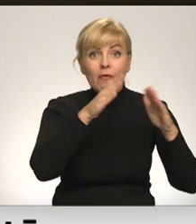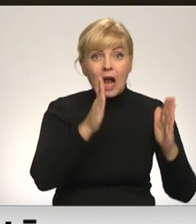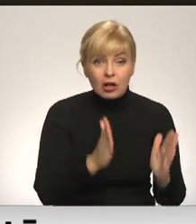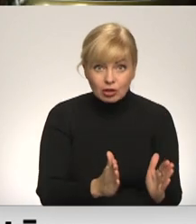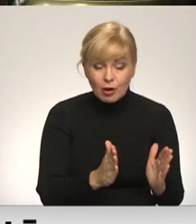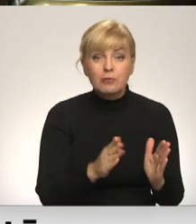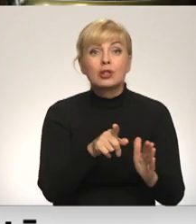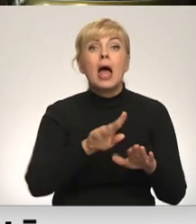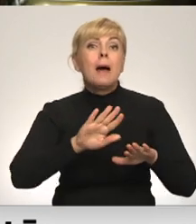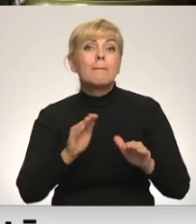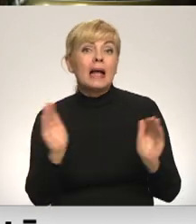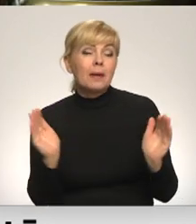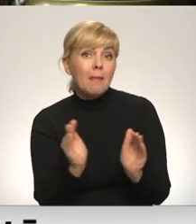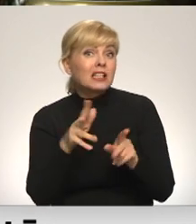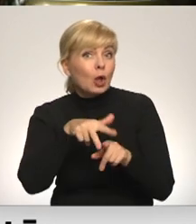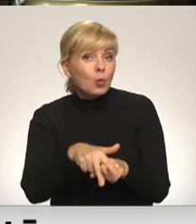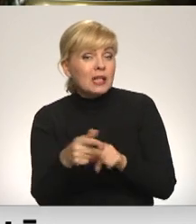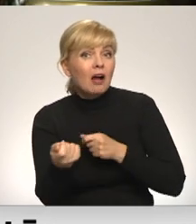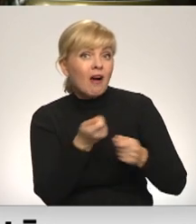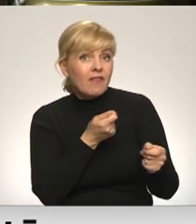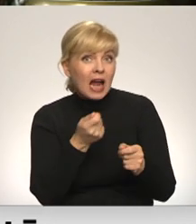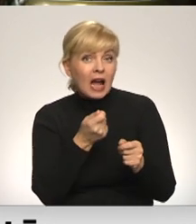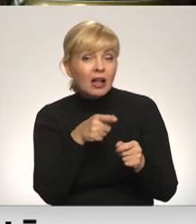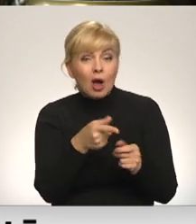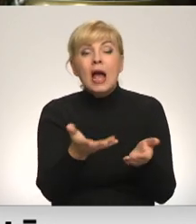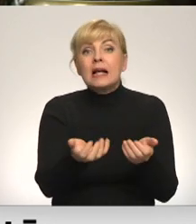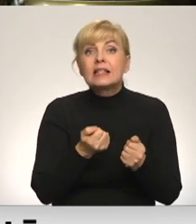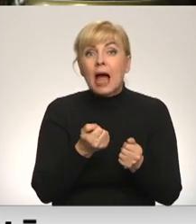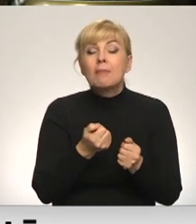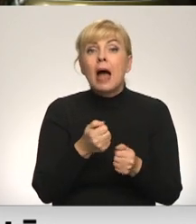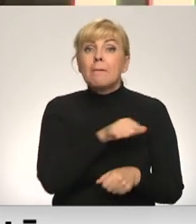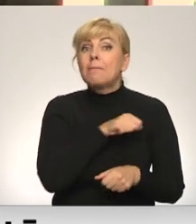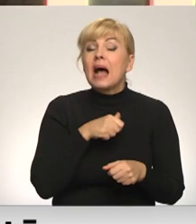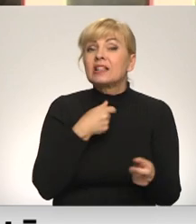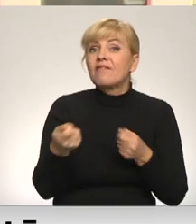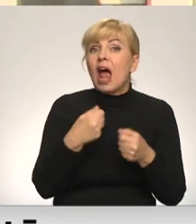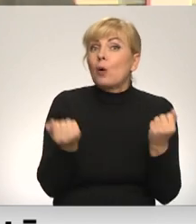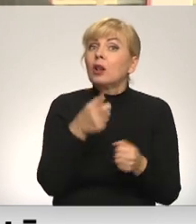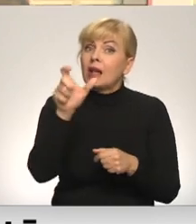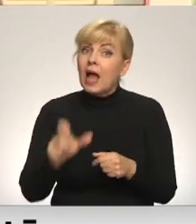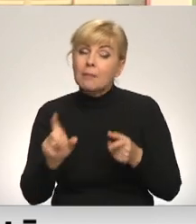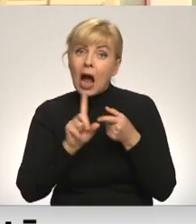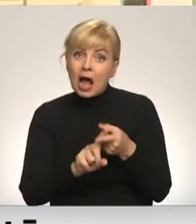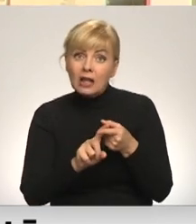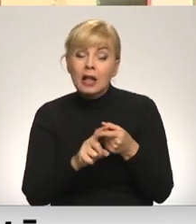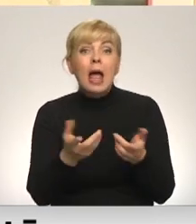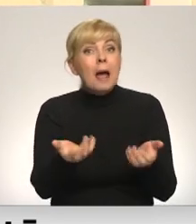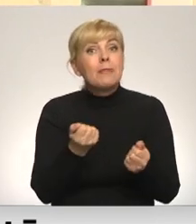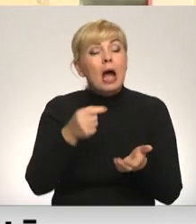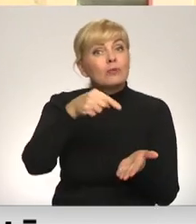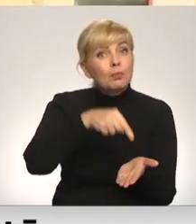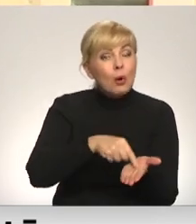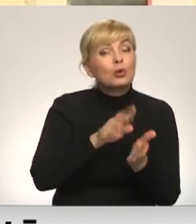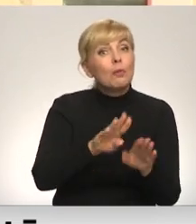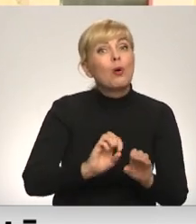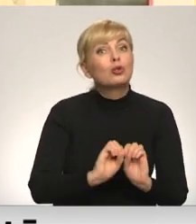tarumātā, bet mazāk noslogotos veikalos iepakojums pieņems veikalu darbinieks. Atkarībā no tā, kādā pieņemšanas punktā iepakojums tiks